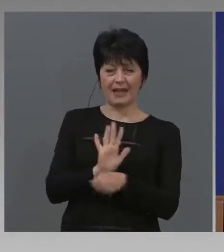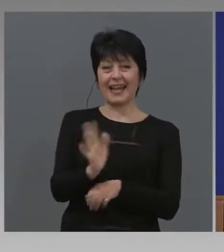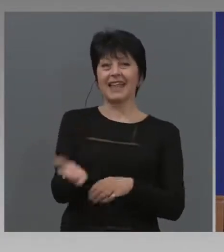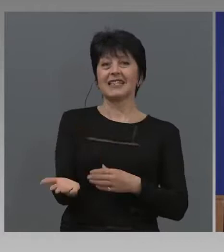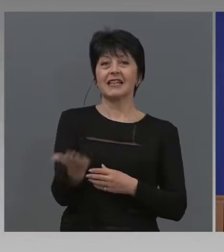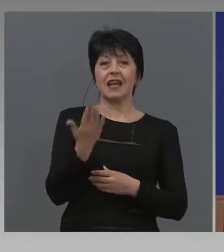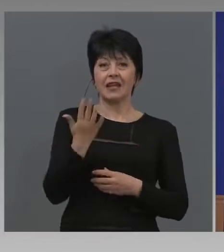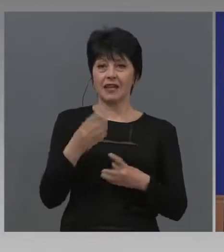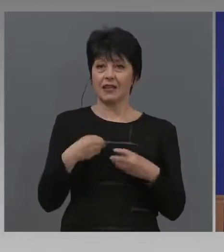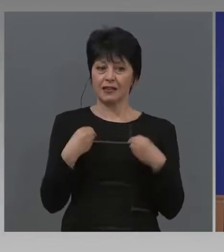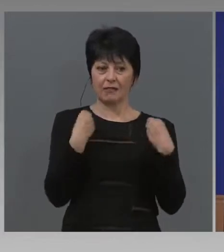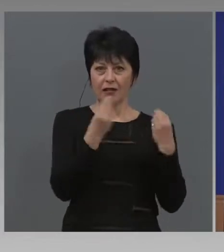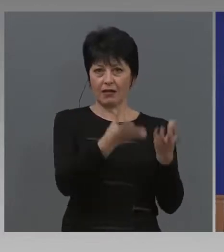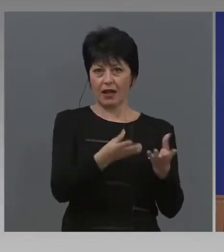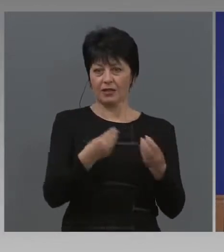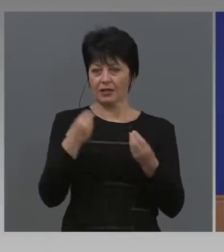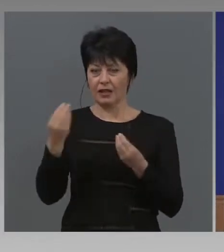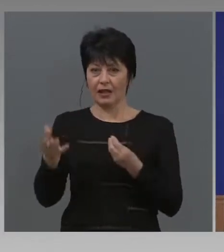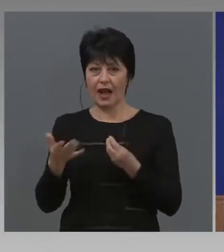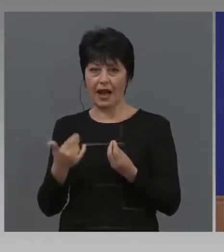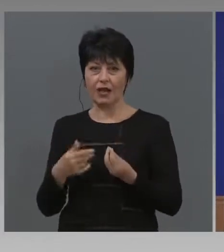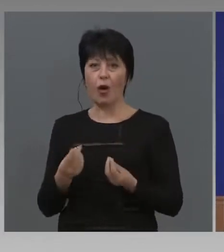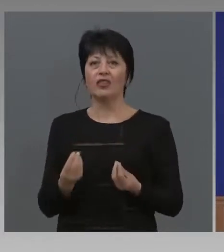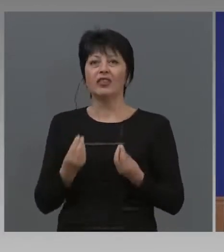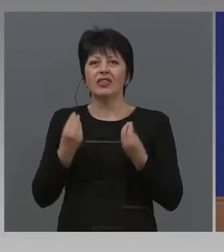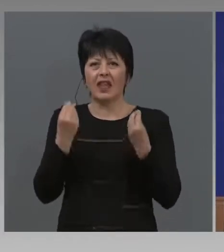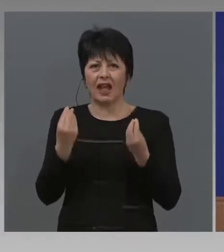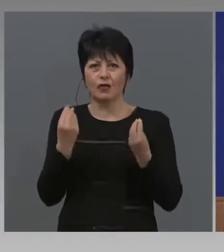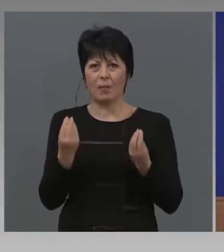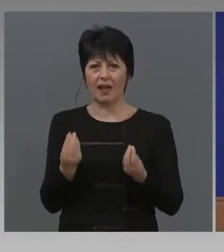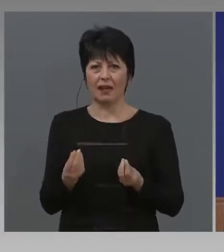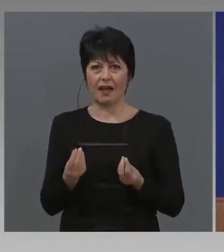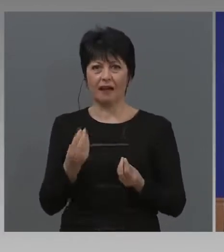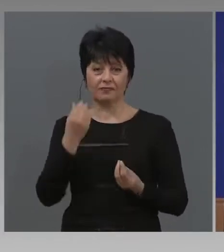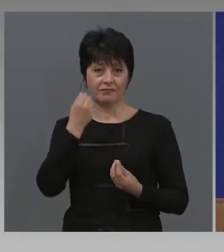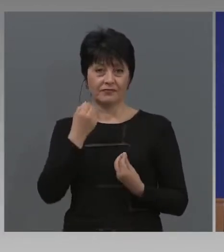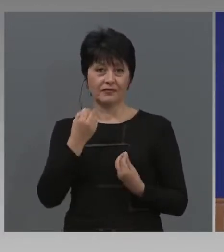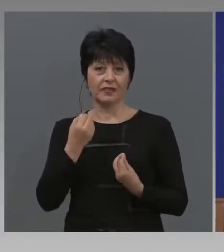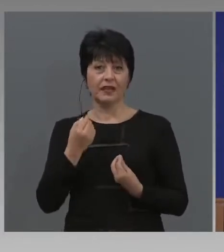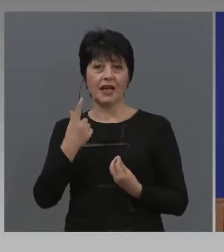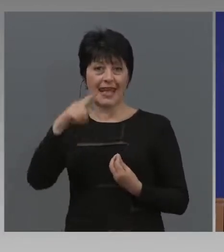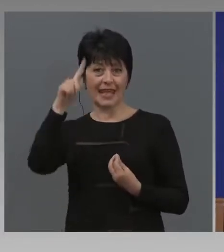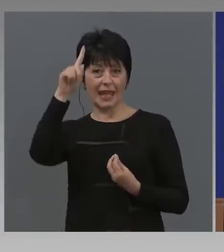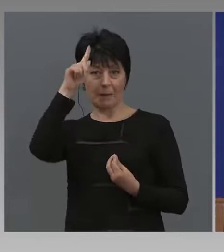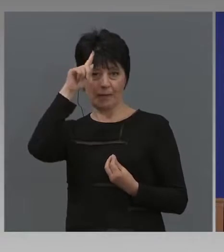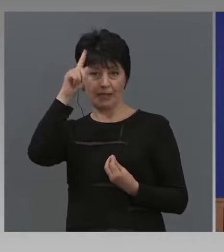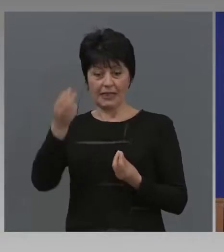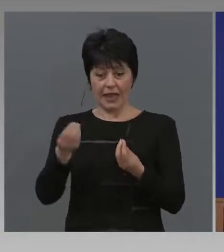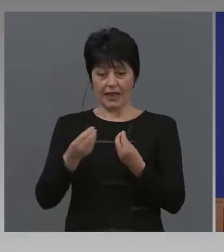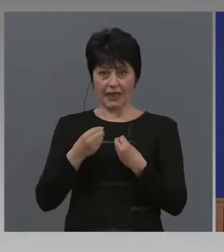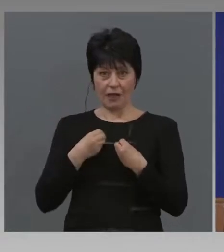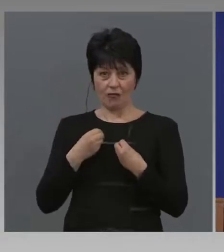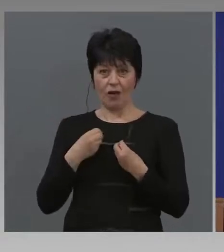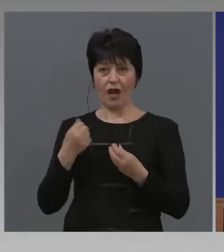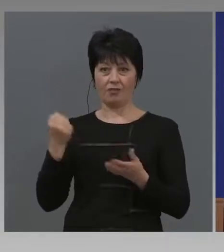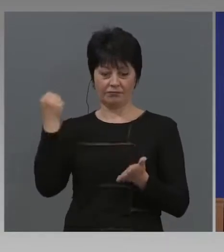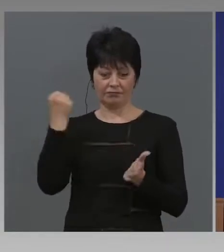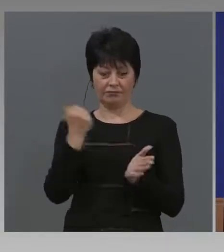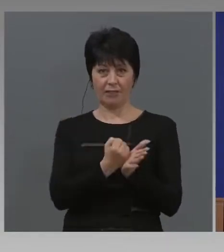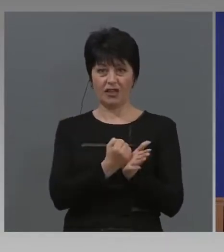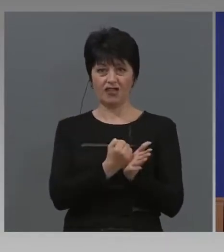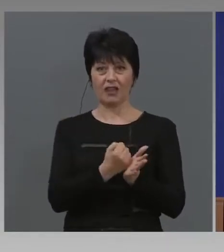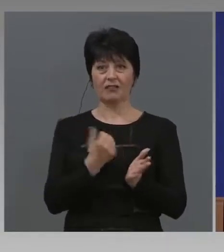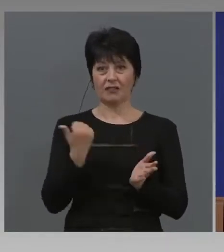от най-добрите, които са заслужили и германците даваха да им слагаме техния щемпел върху тая. За екстра